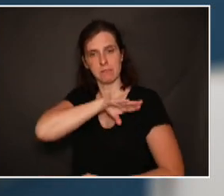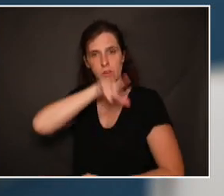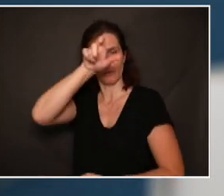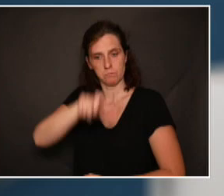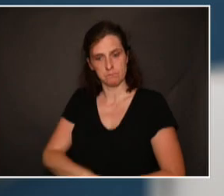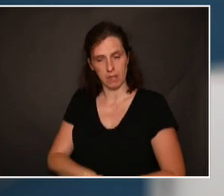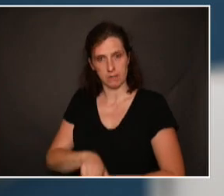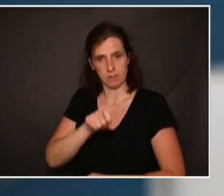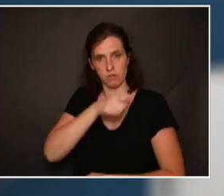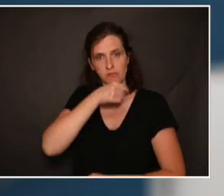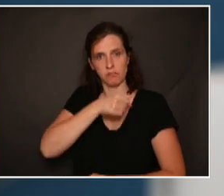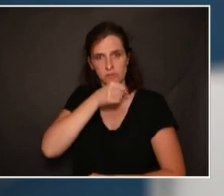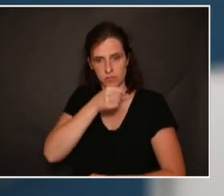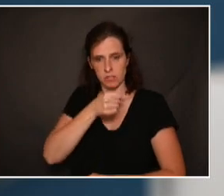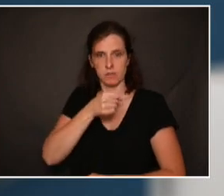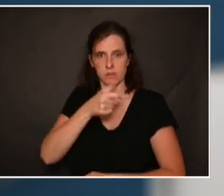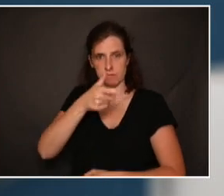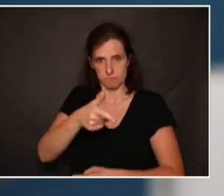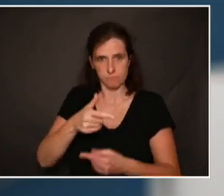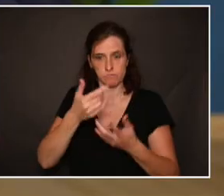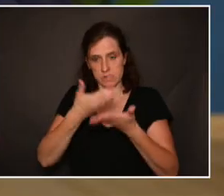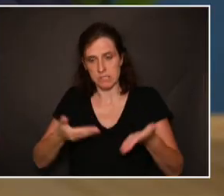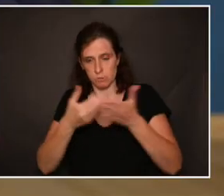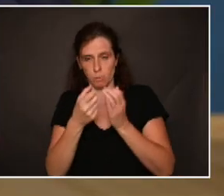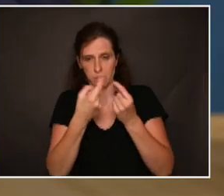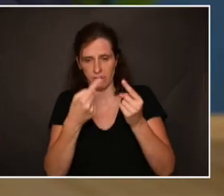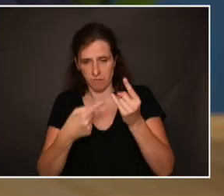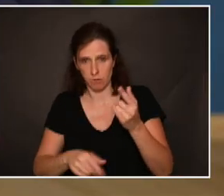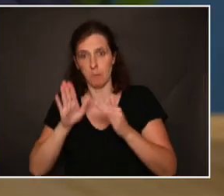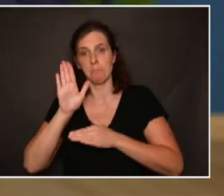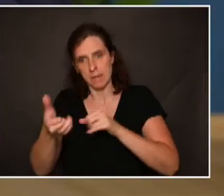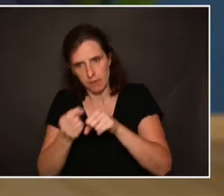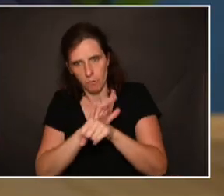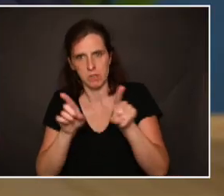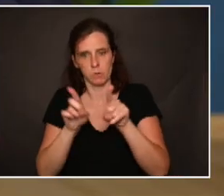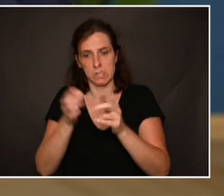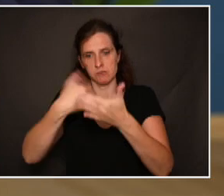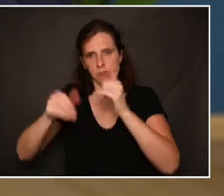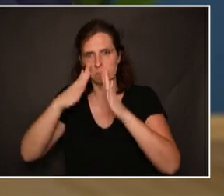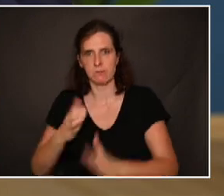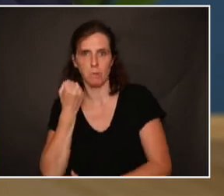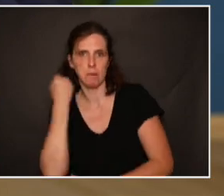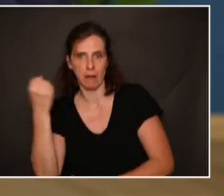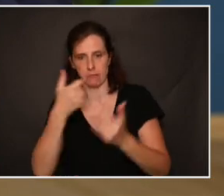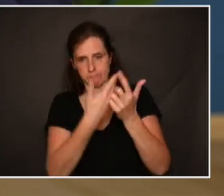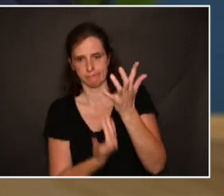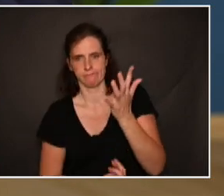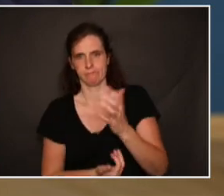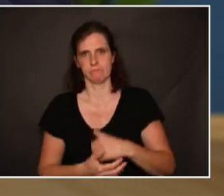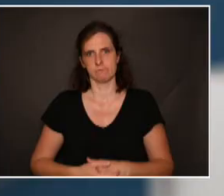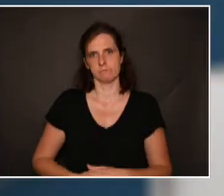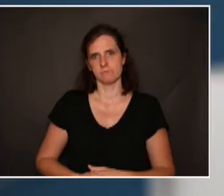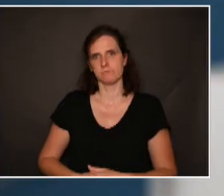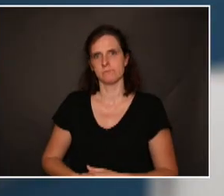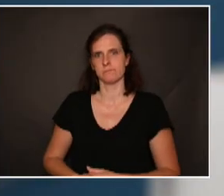des patients âgés dans diverses situations, dont la COVID, dans les EHPAD et bien d'autres. Monsieur